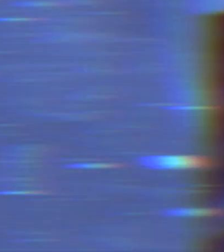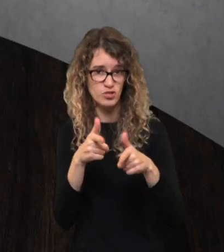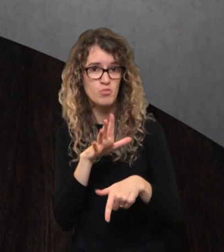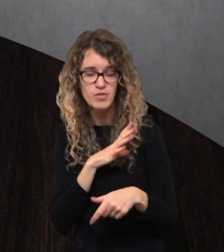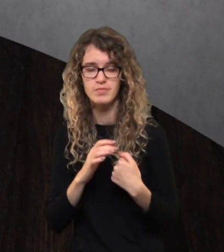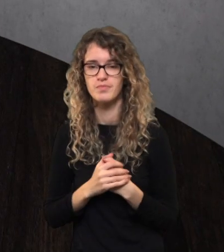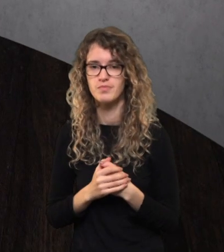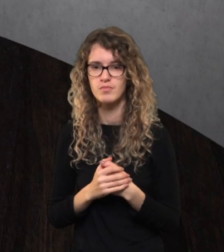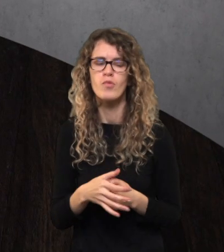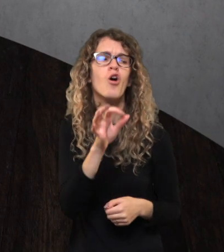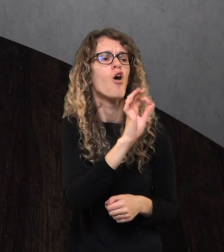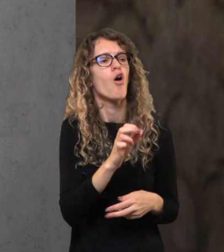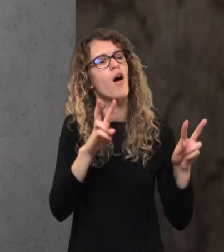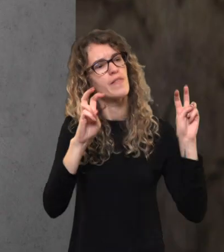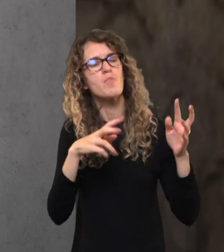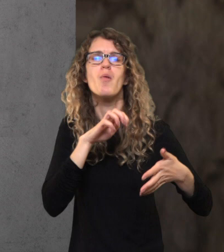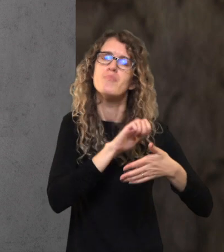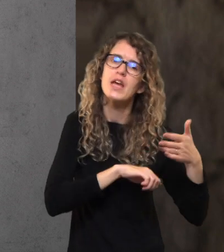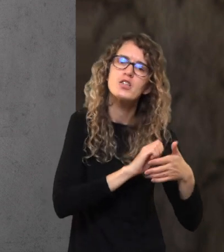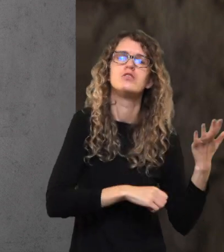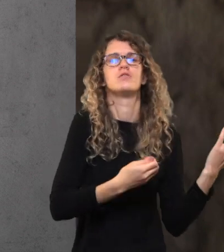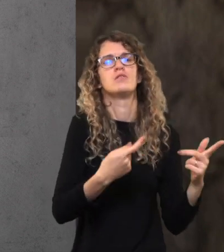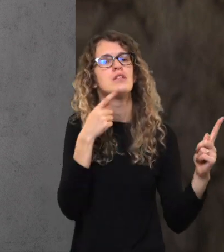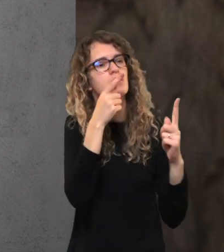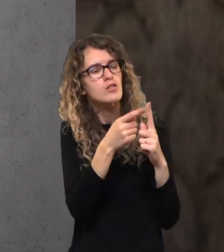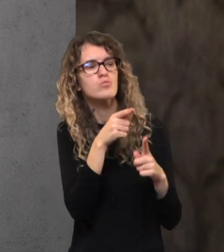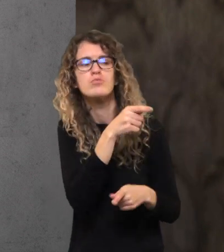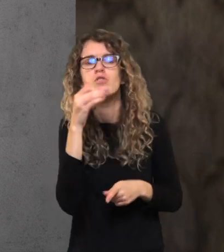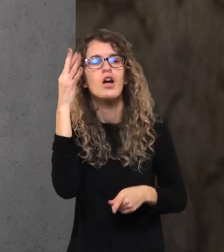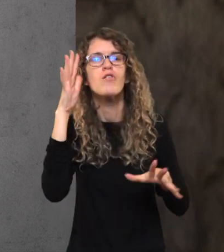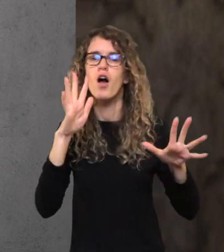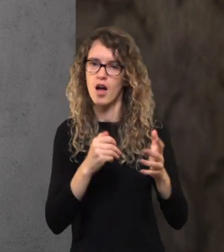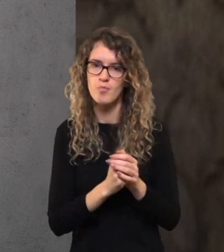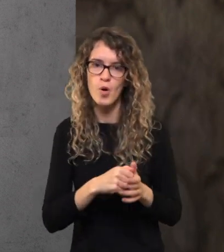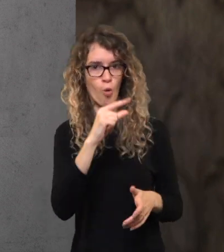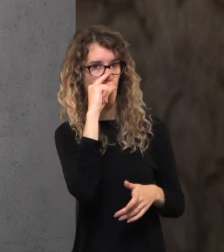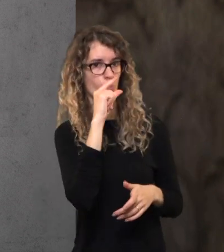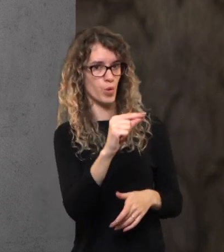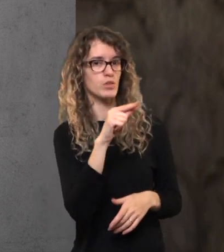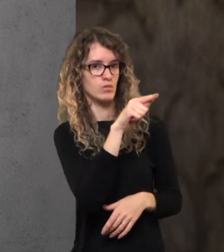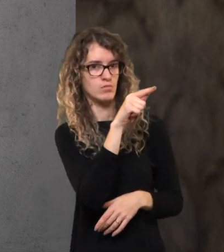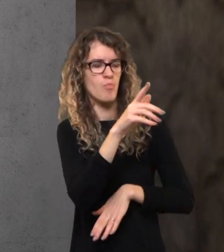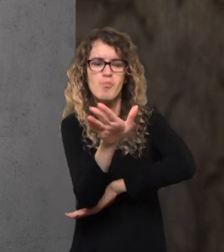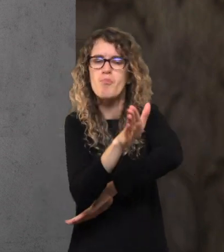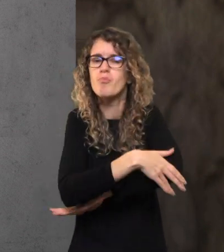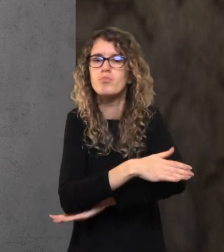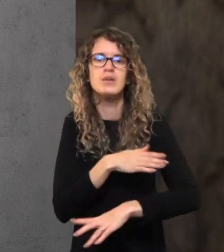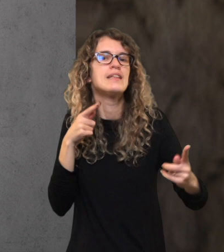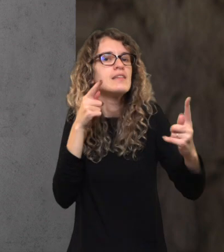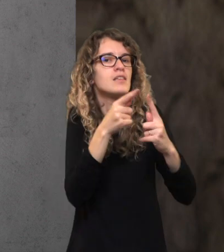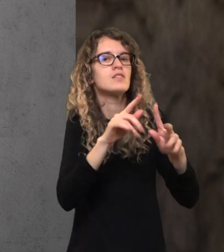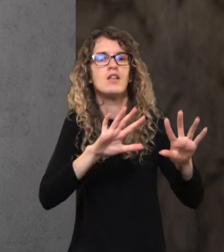Po pertrukėlės matysite. Kaip jūs galvojate, koks Putino galutinis tikslas, galutinis